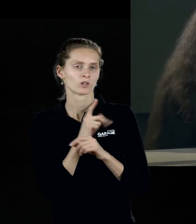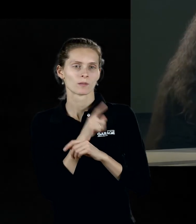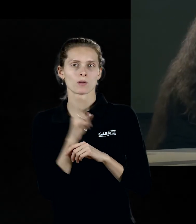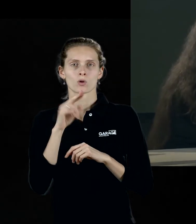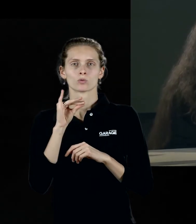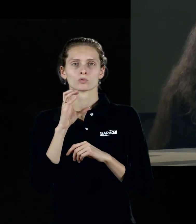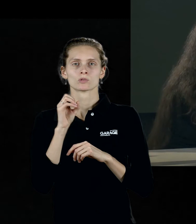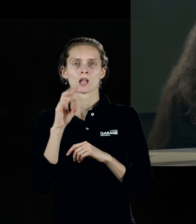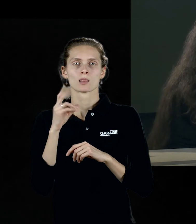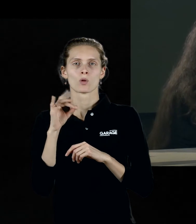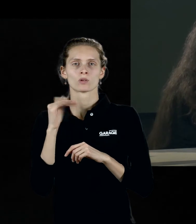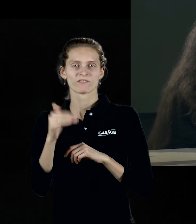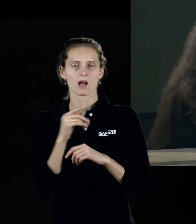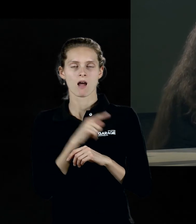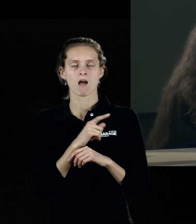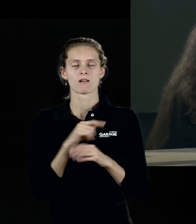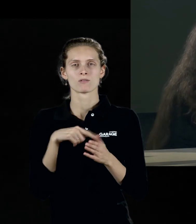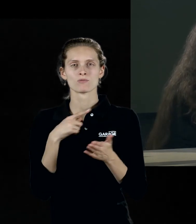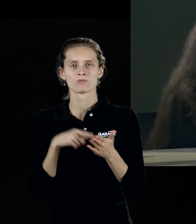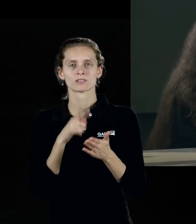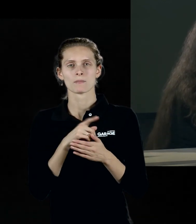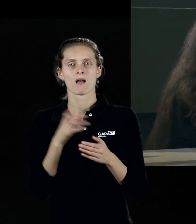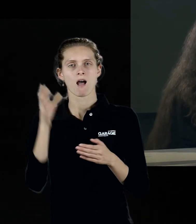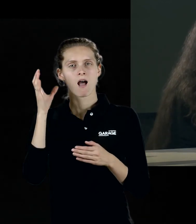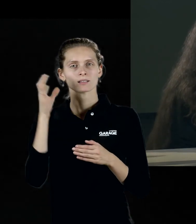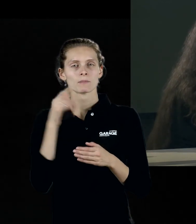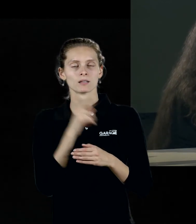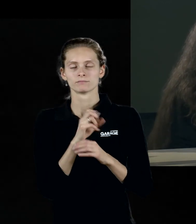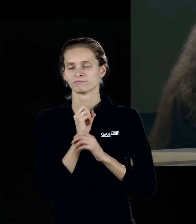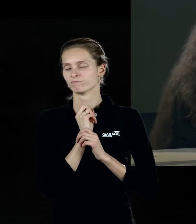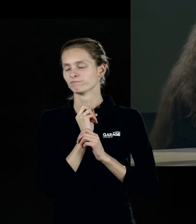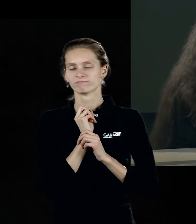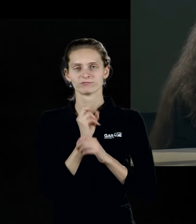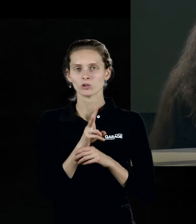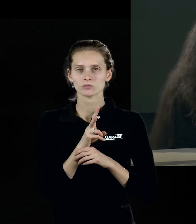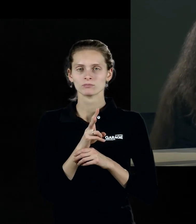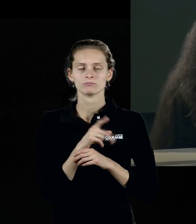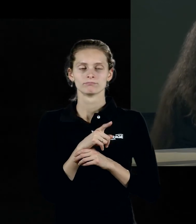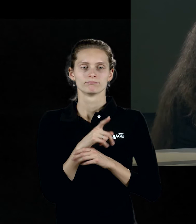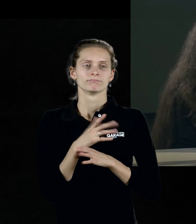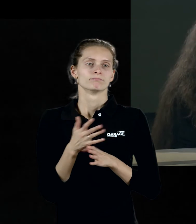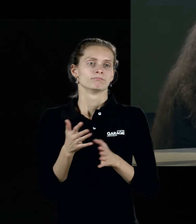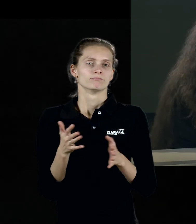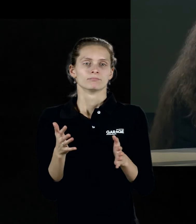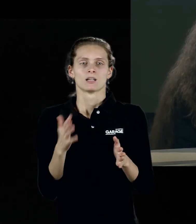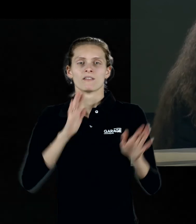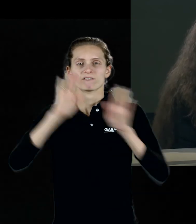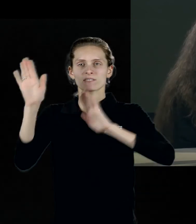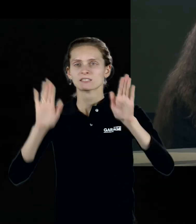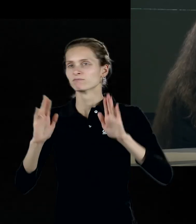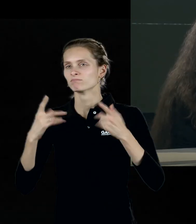художественной академии, где он преподавал. То есть его лишили последовательно любых способов работы и социализации, перестали выставлять